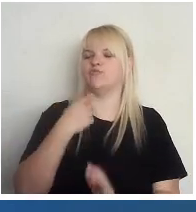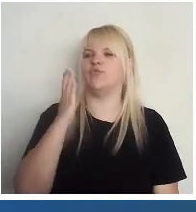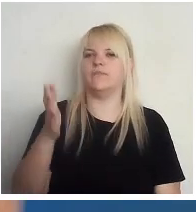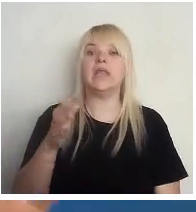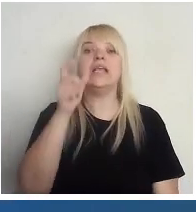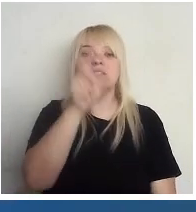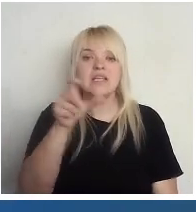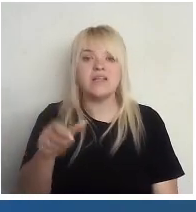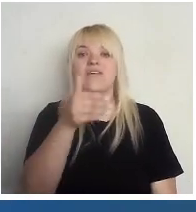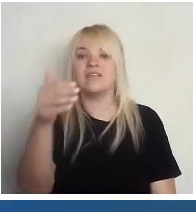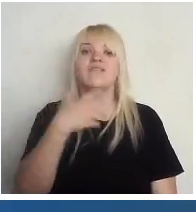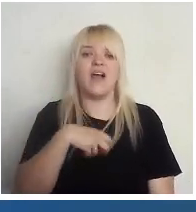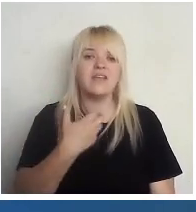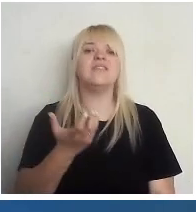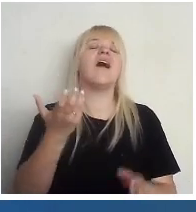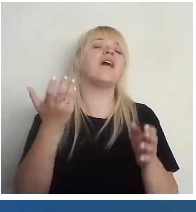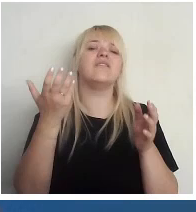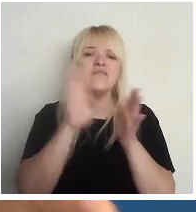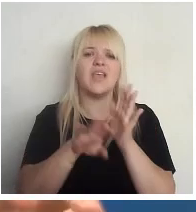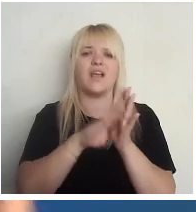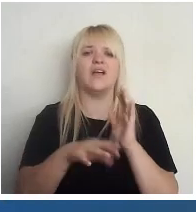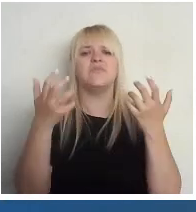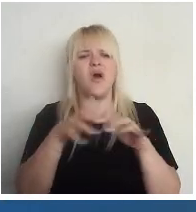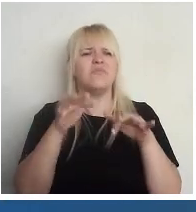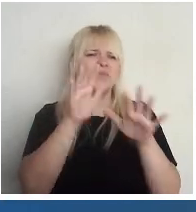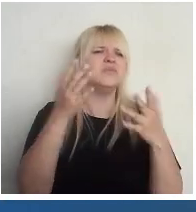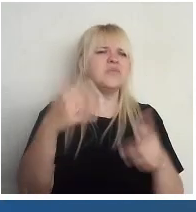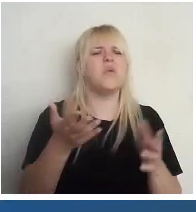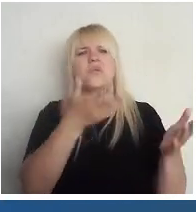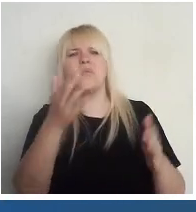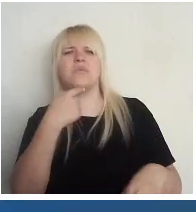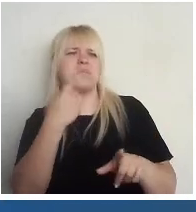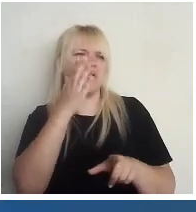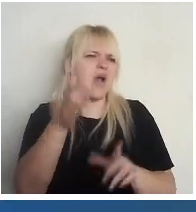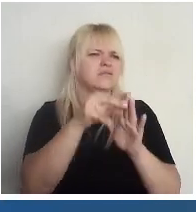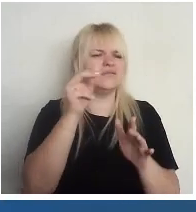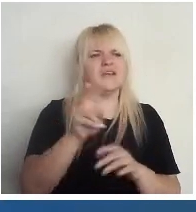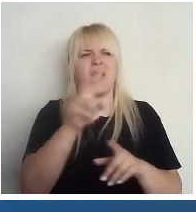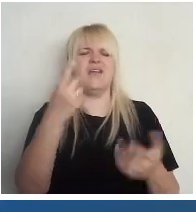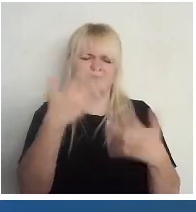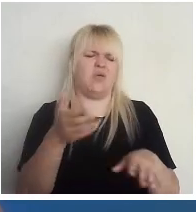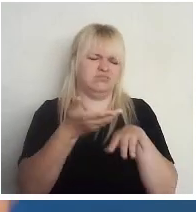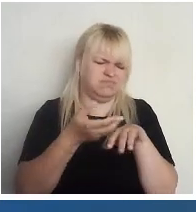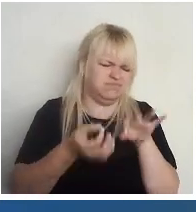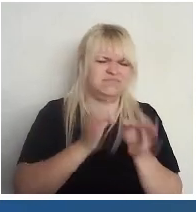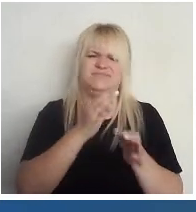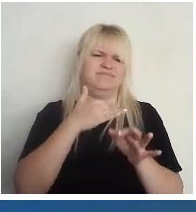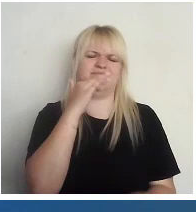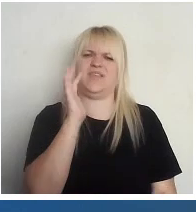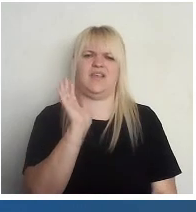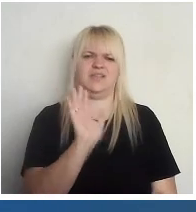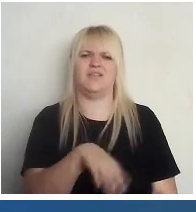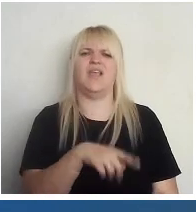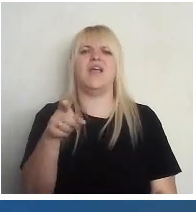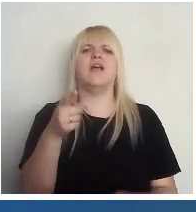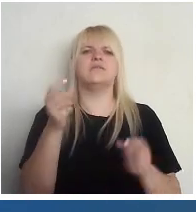sarežģītības jau pašā politikas procesā, par kuru balsot, ko balsot. Skaidra termiņi, kur var nobalsot. Man